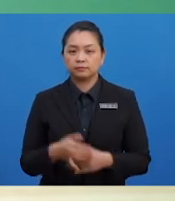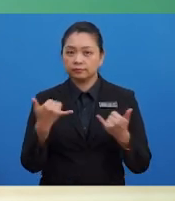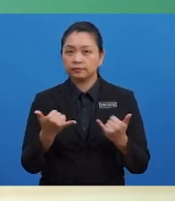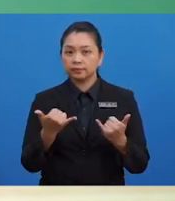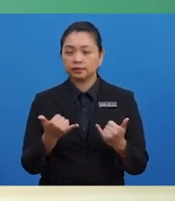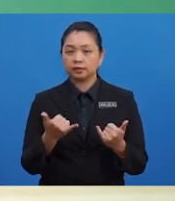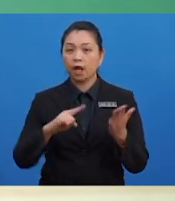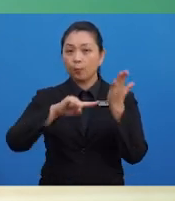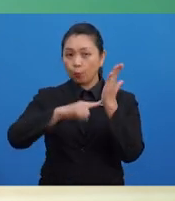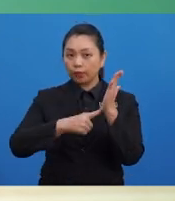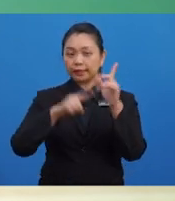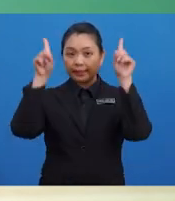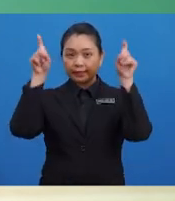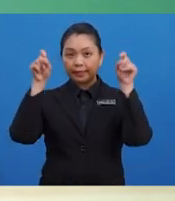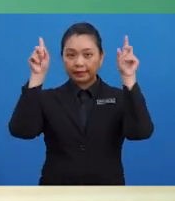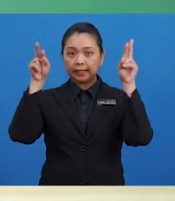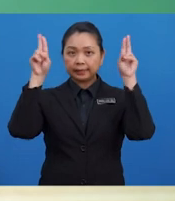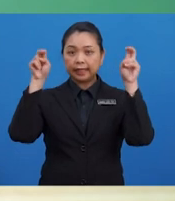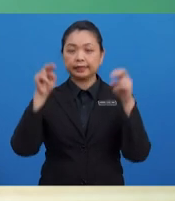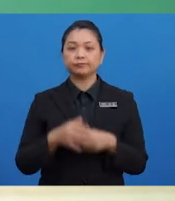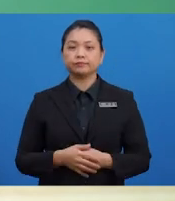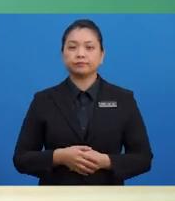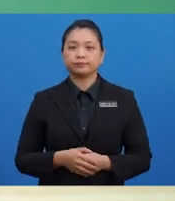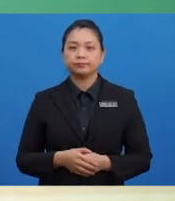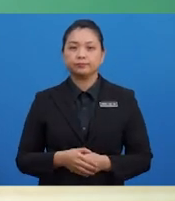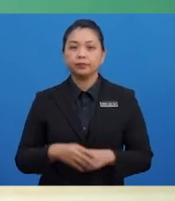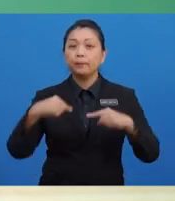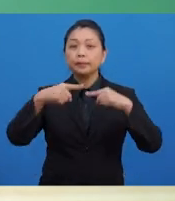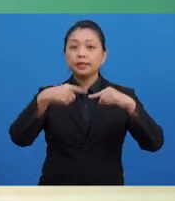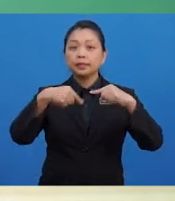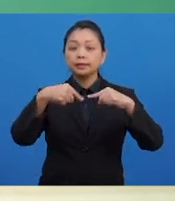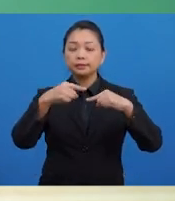imbangan di kedua-dua belah debit dan kredit.